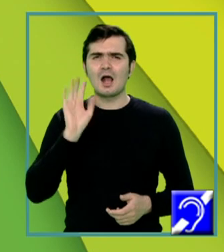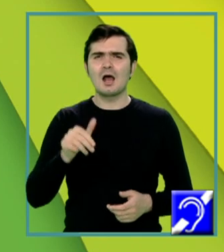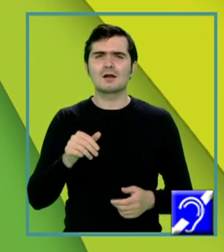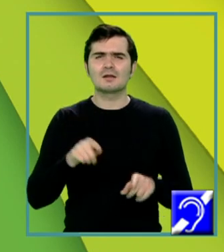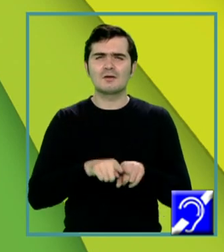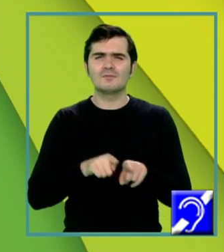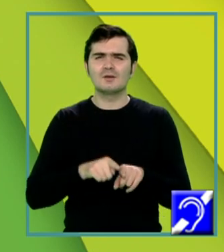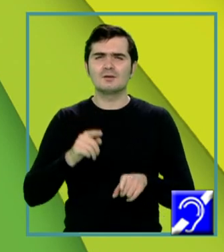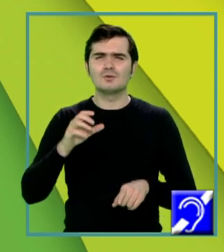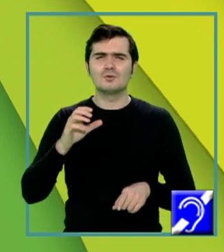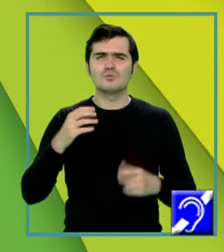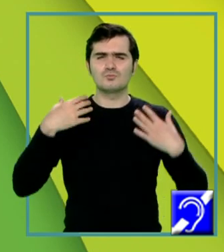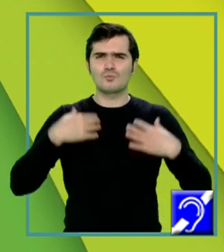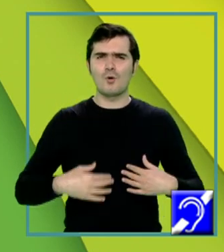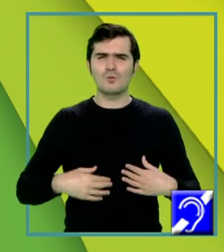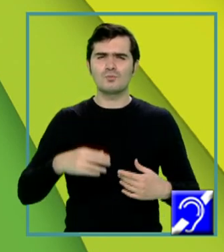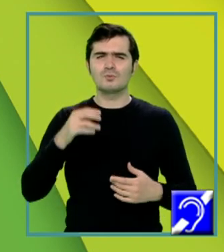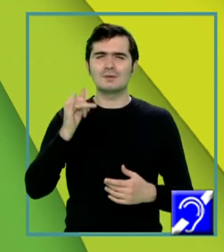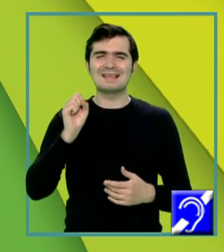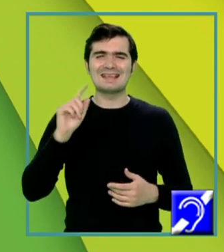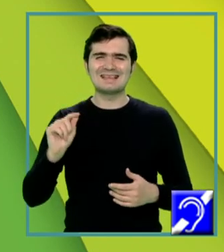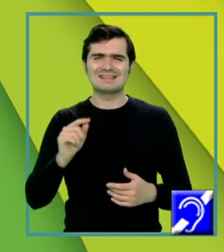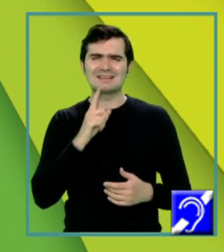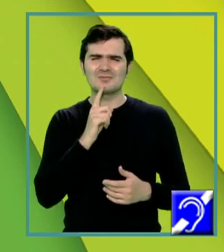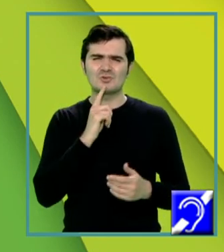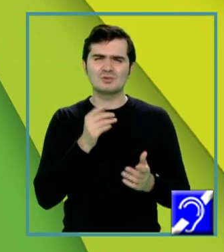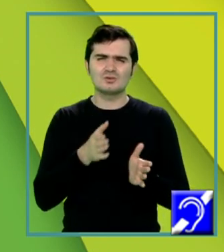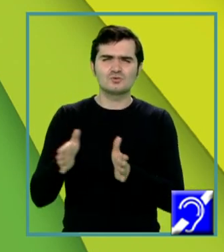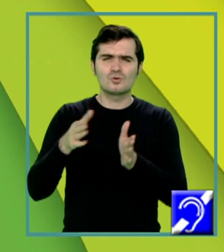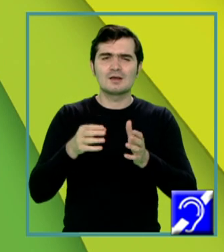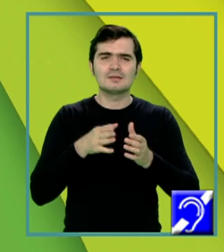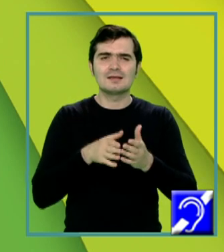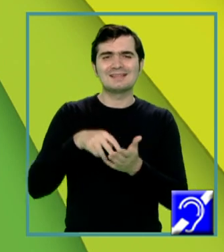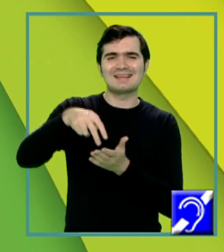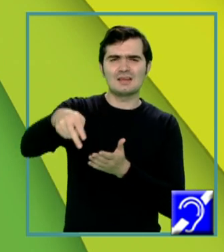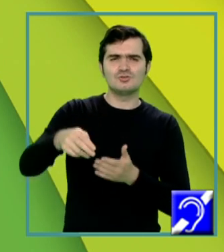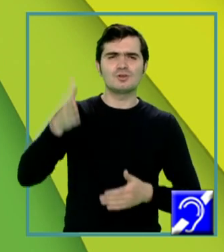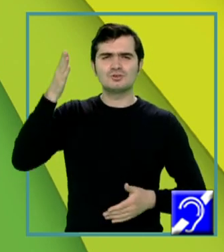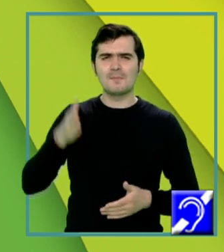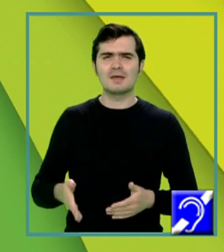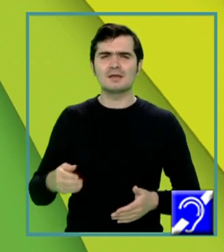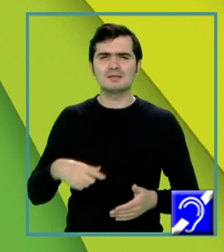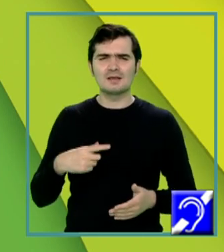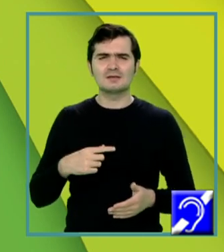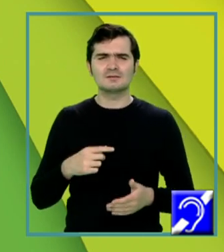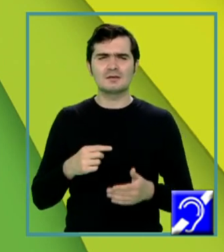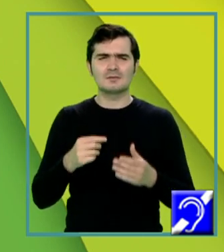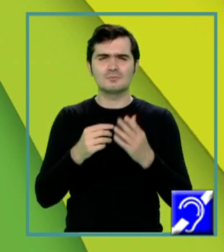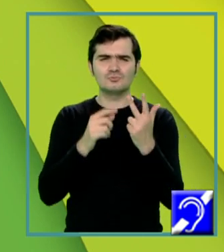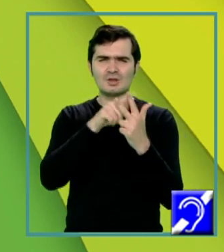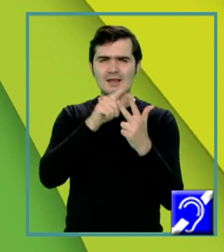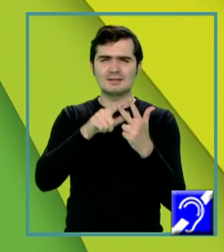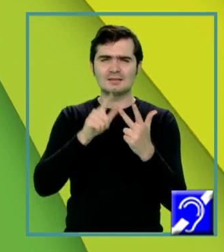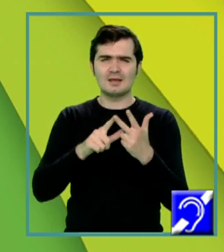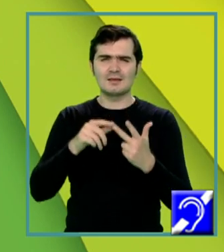un istm, zona de trecere spre colul uterin, peretele său fiind reprezentat de perimetru, miometru,